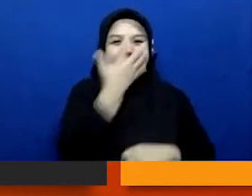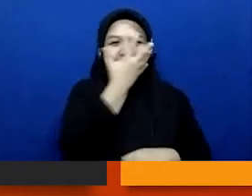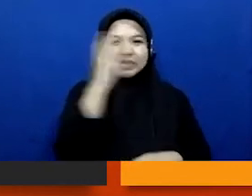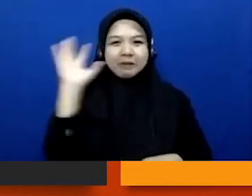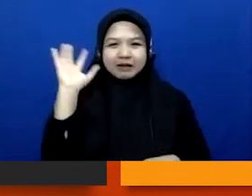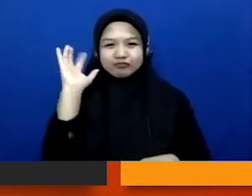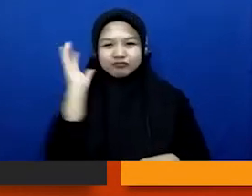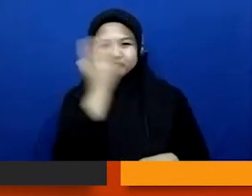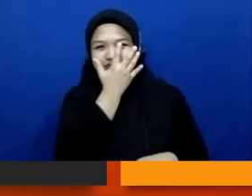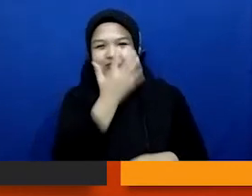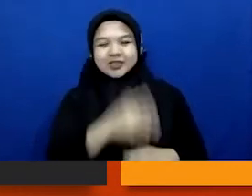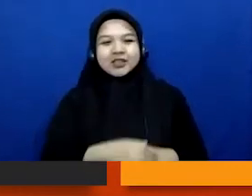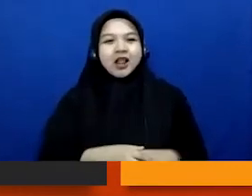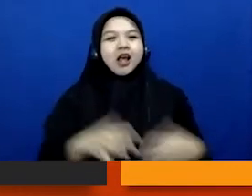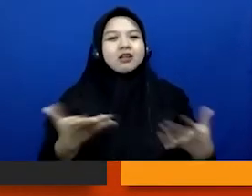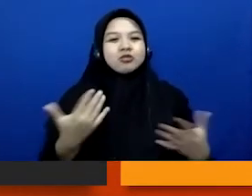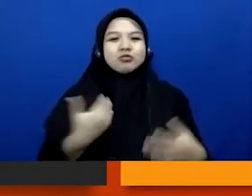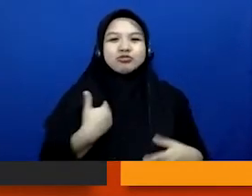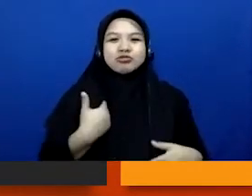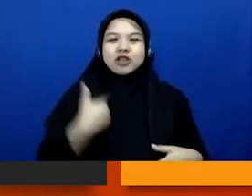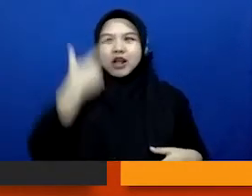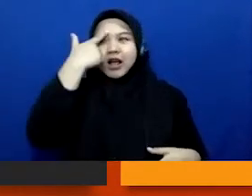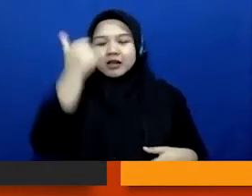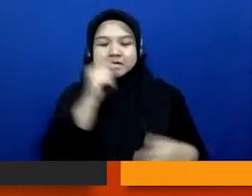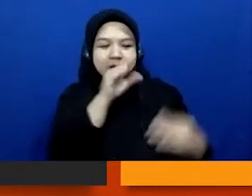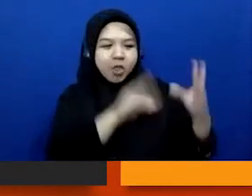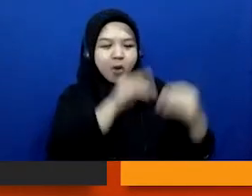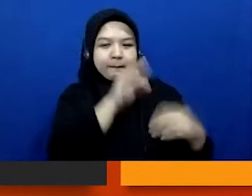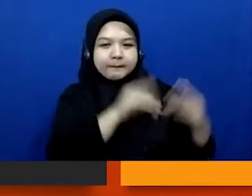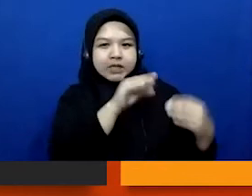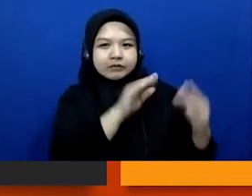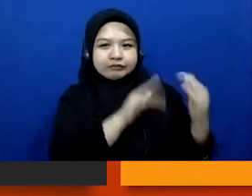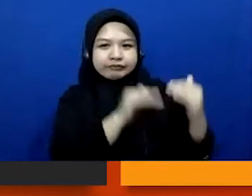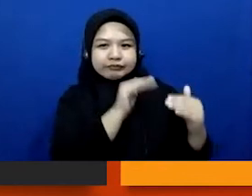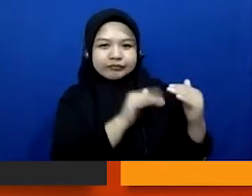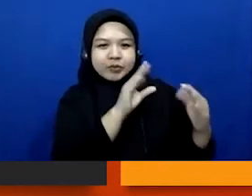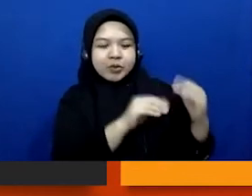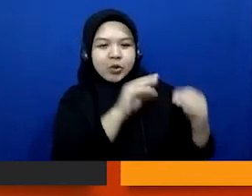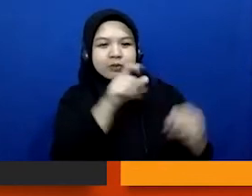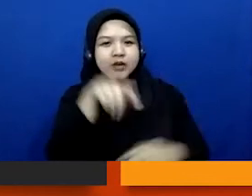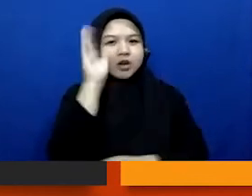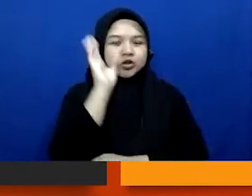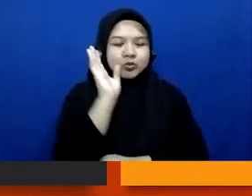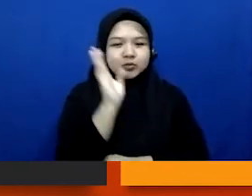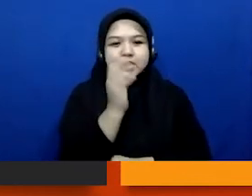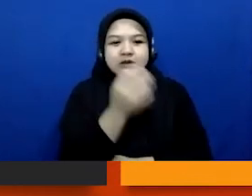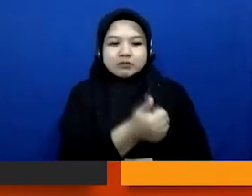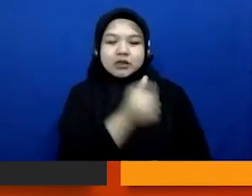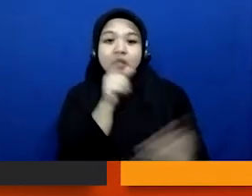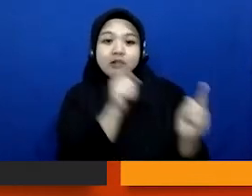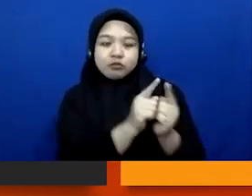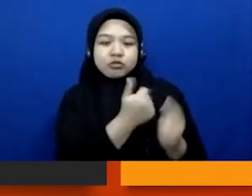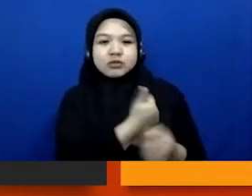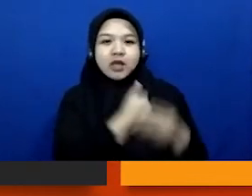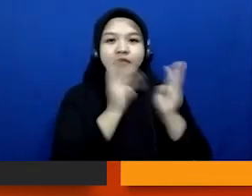ada juga jurnalis yang dia punya keahlian melobi melobi narasumber untuk bisa ketemu dan wawancara